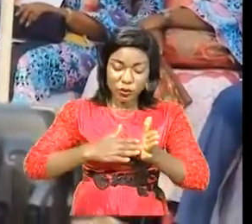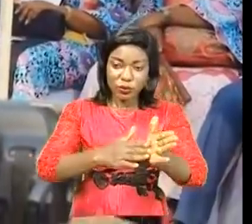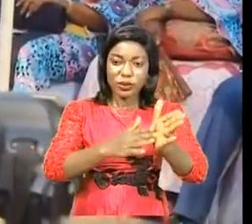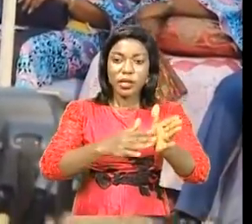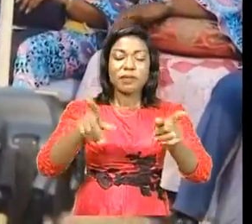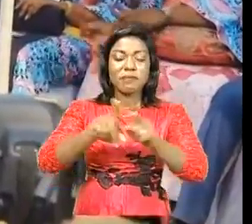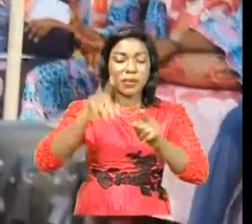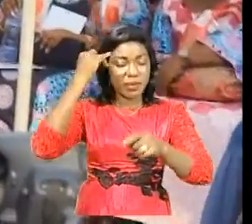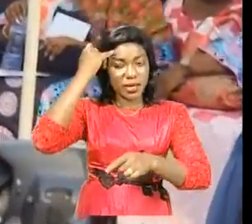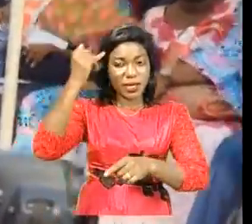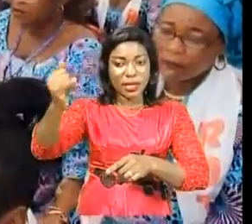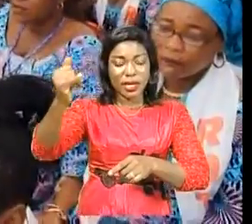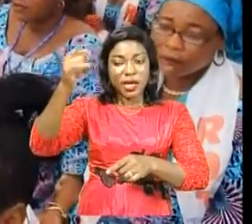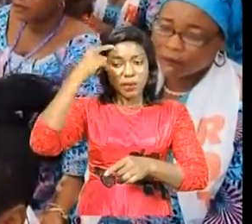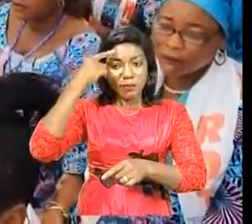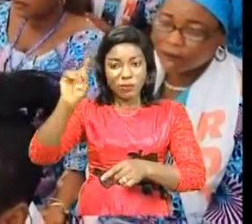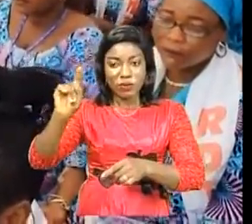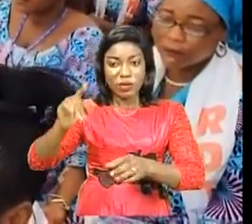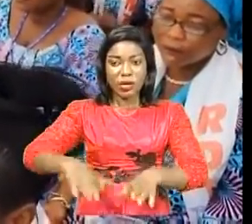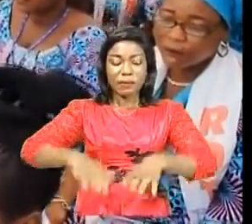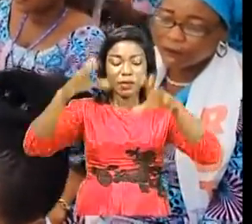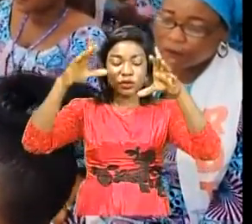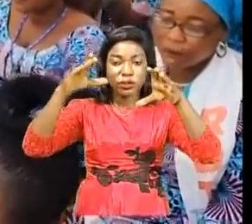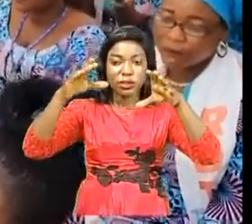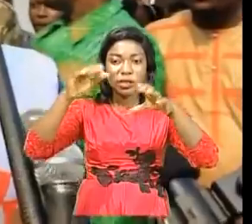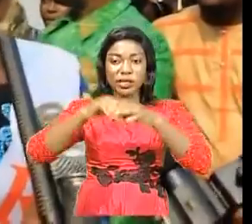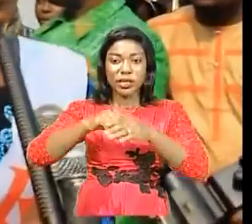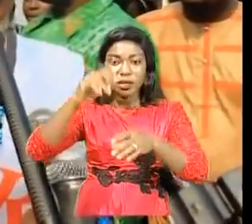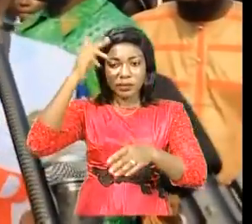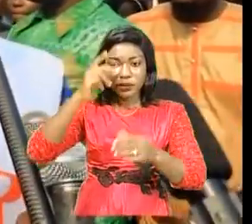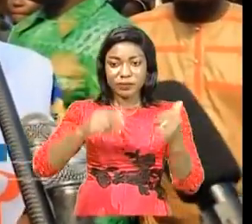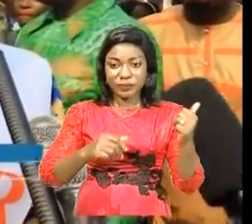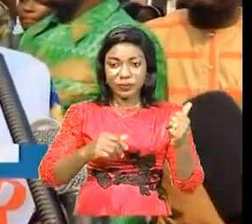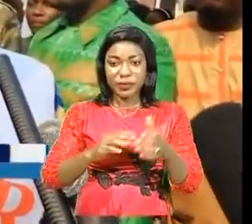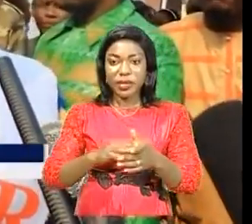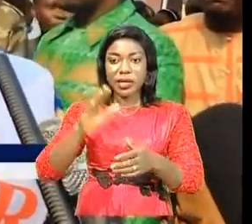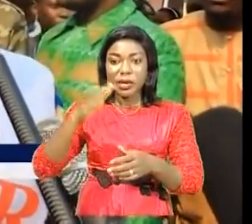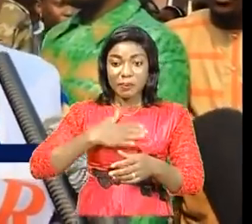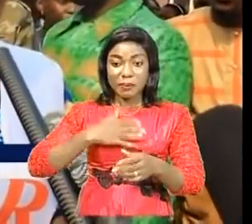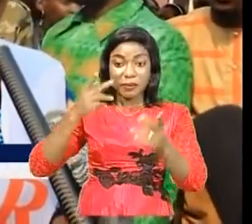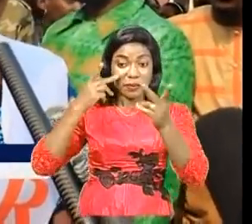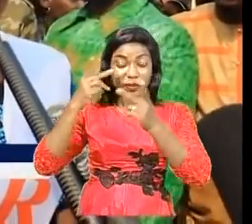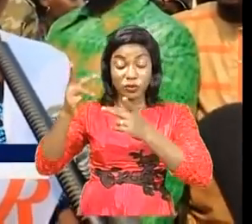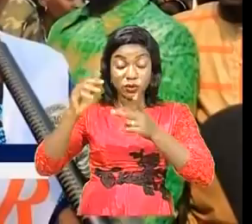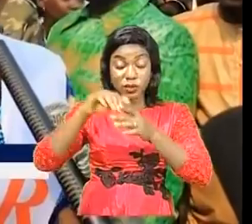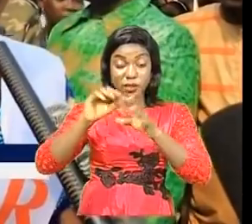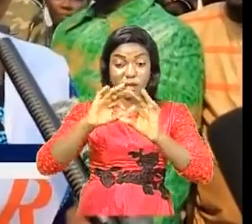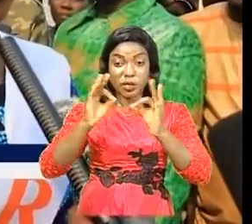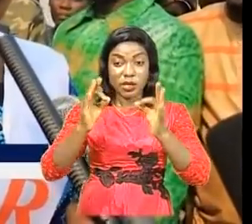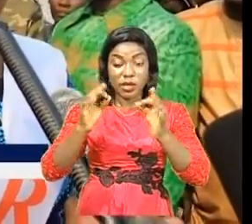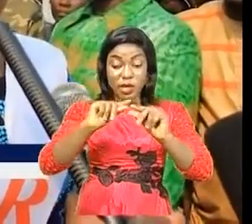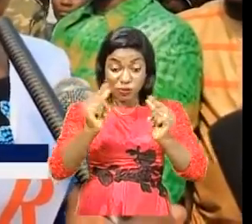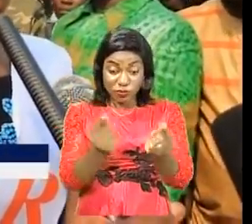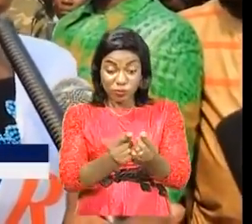même élan pour se faire une majorité écrasante Ma vision à la tête de cette grande Confédération des Femmes du RdT